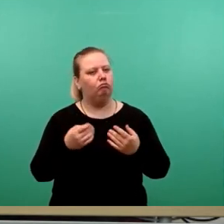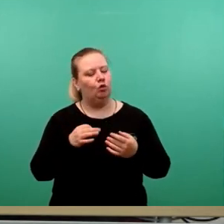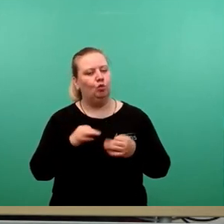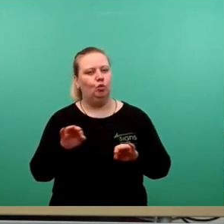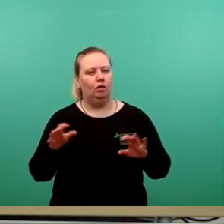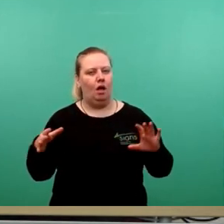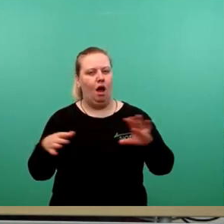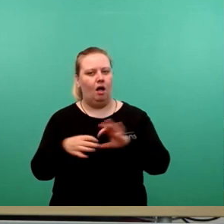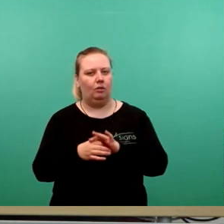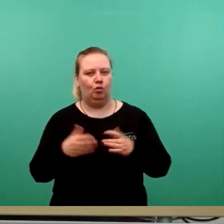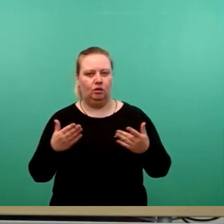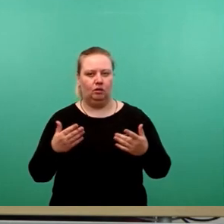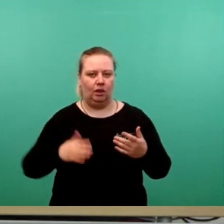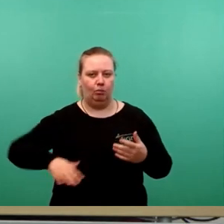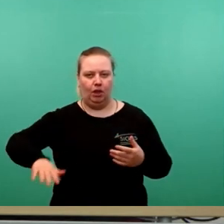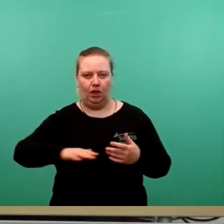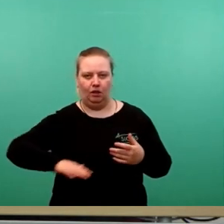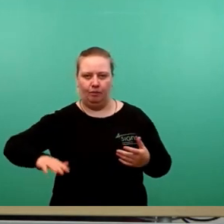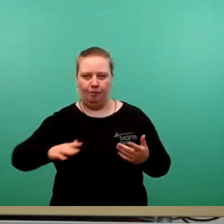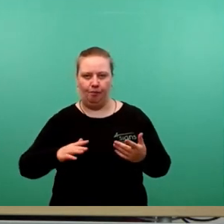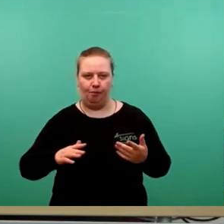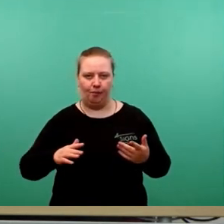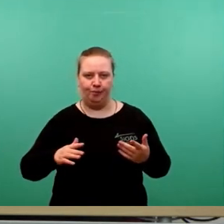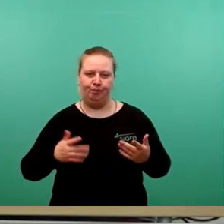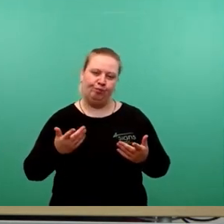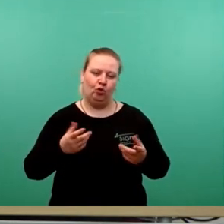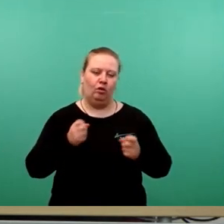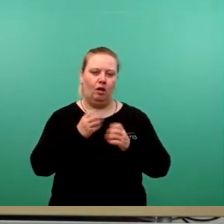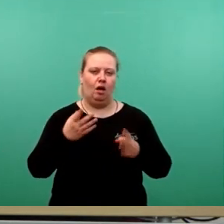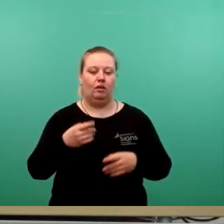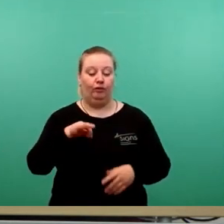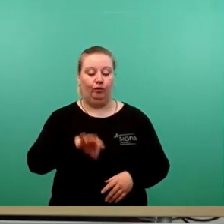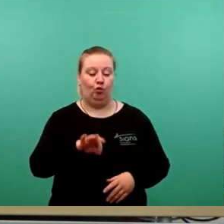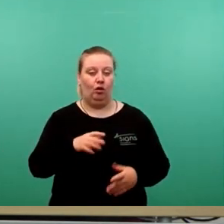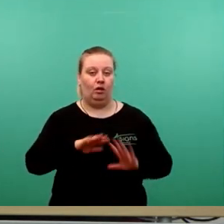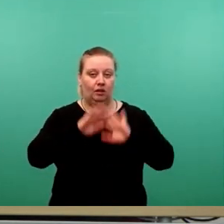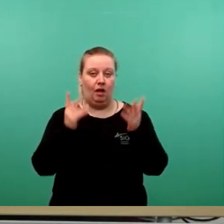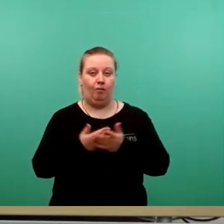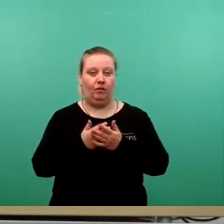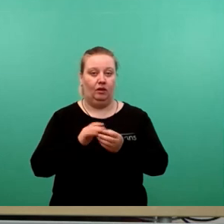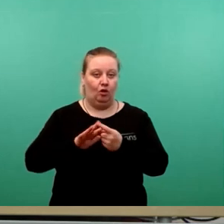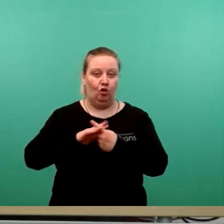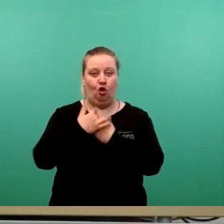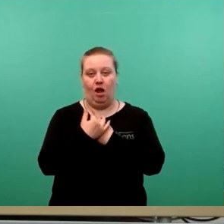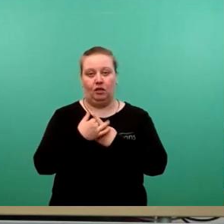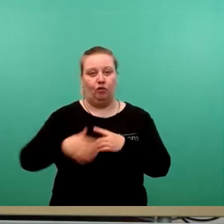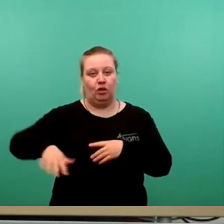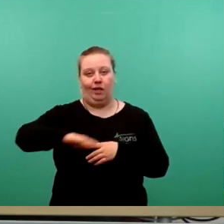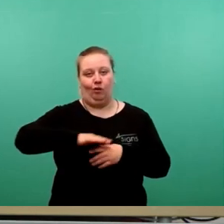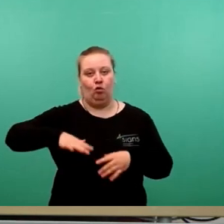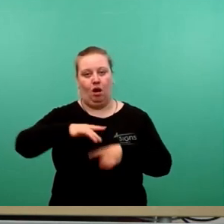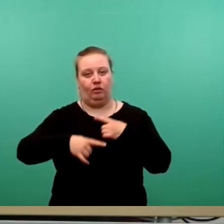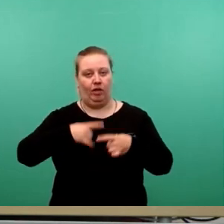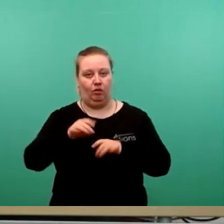Gebiet oder wird ein gut angebundenes Gebiet und ist natürlich damit in dem Gesamtkontext der regionalen Entwicklung spannend